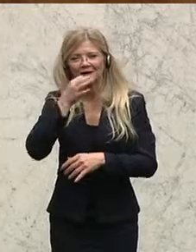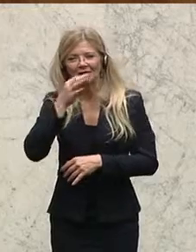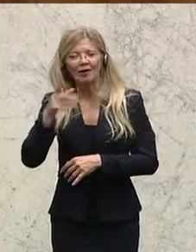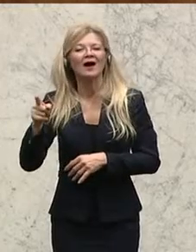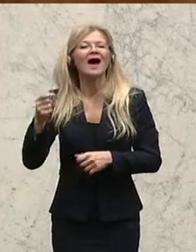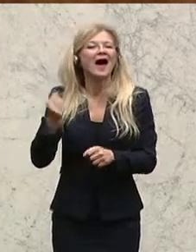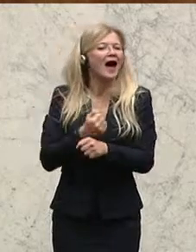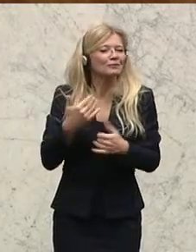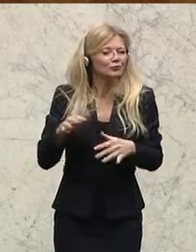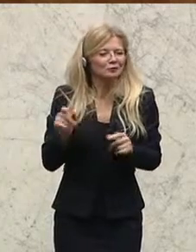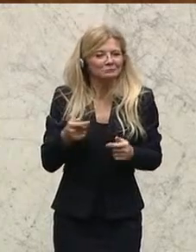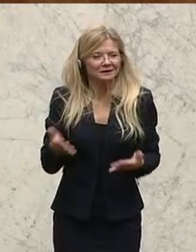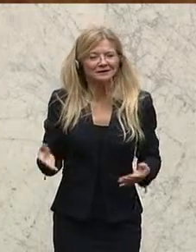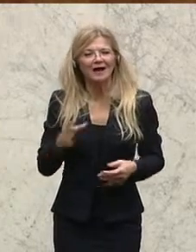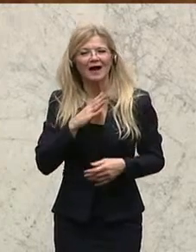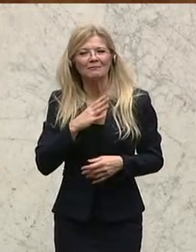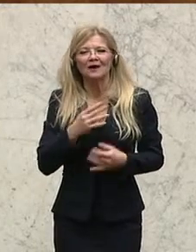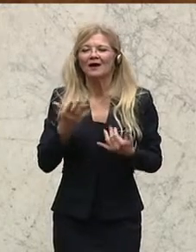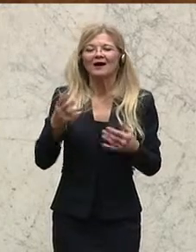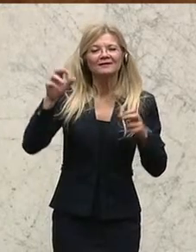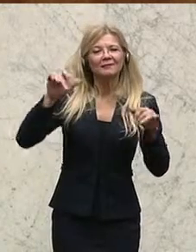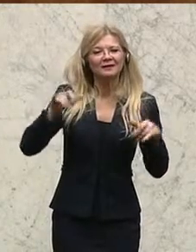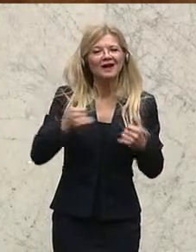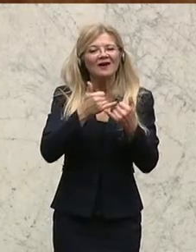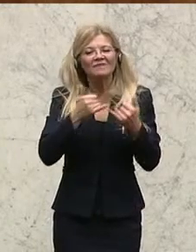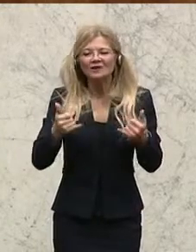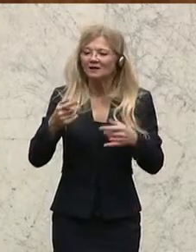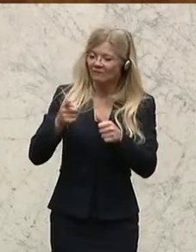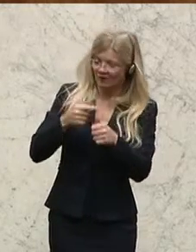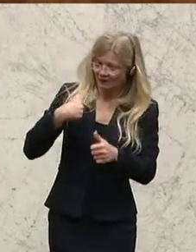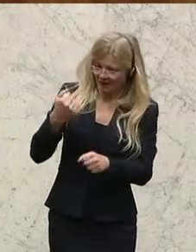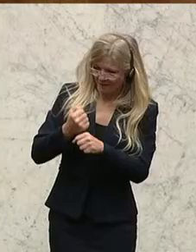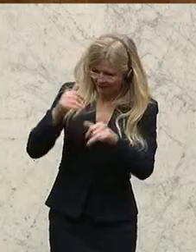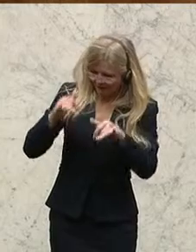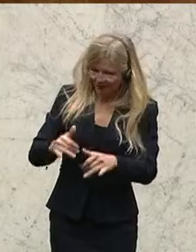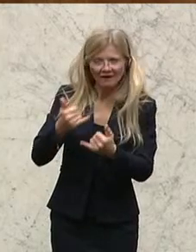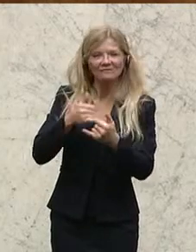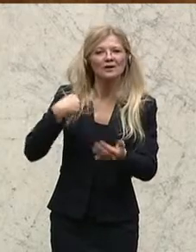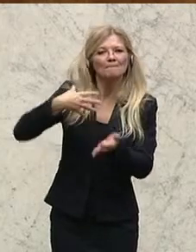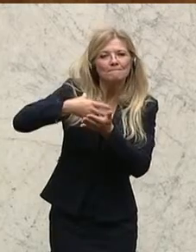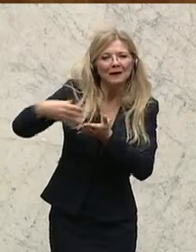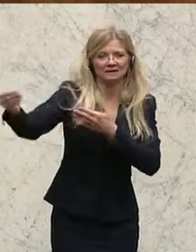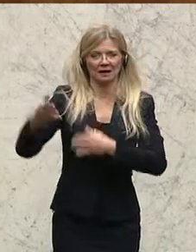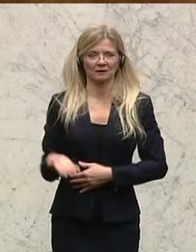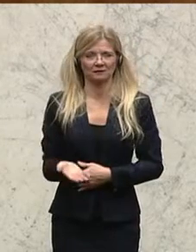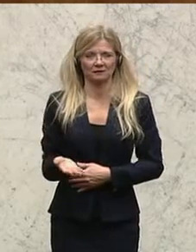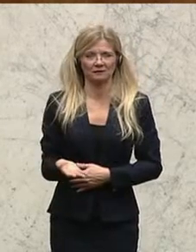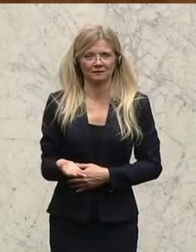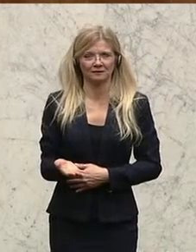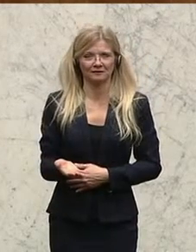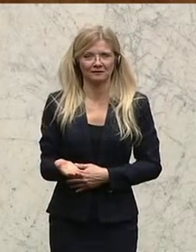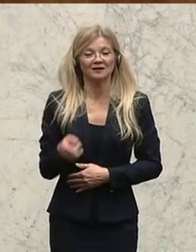ist, wie wird man für die Arbeit, die stattfindet, in vielen Bereichen auch entsprechend bezahlt. Das sind die Themen, denen wir uns stellen müssen.